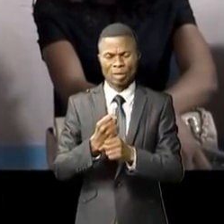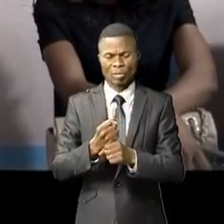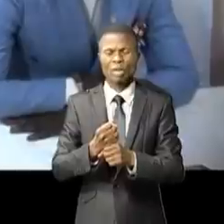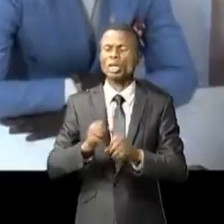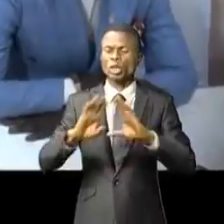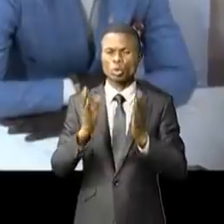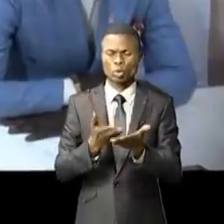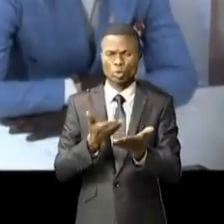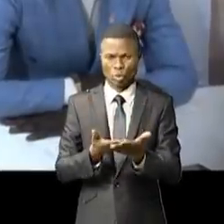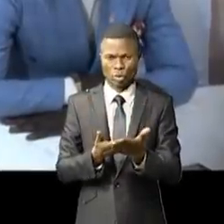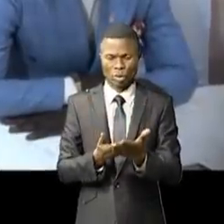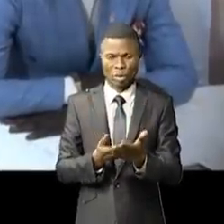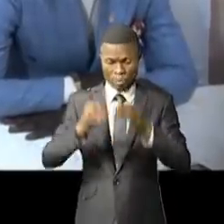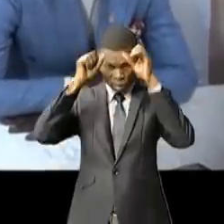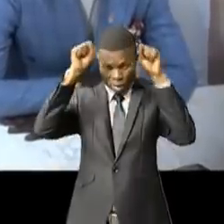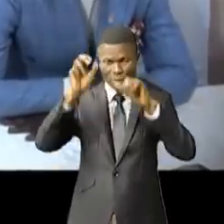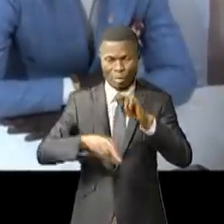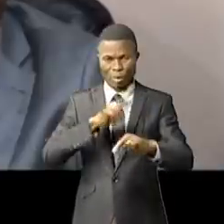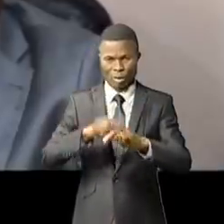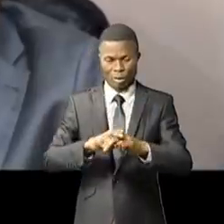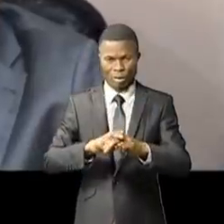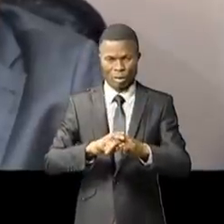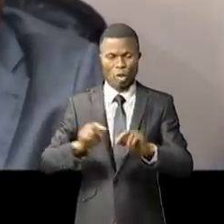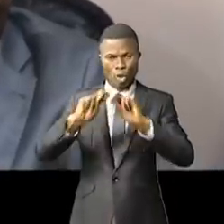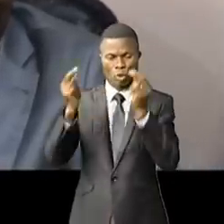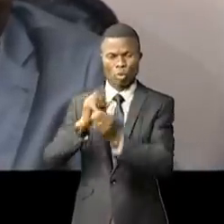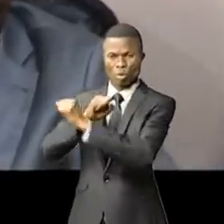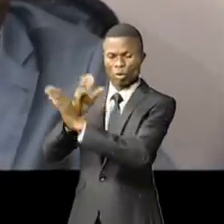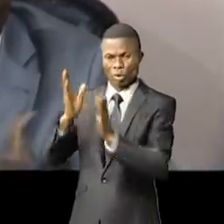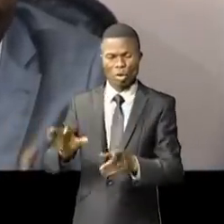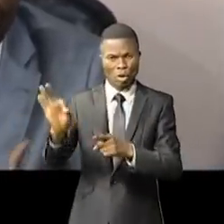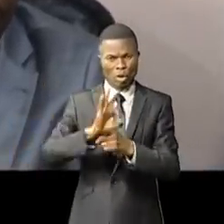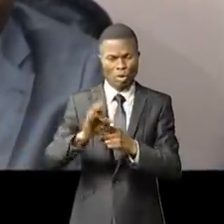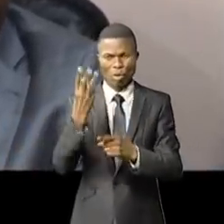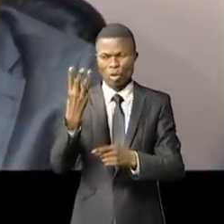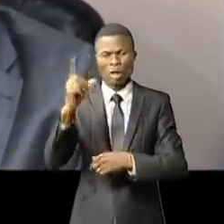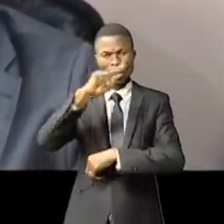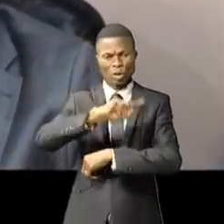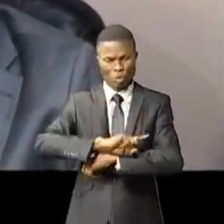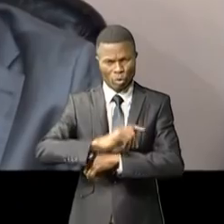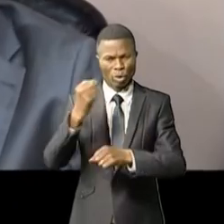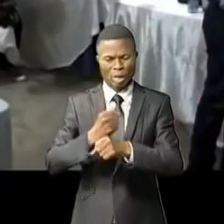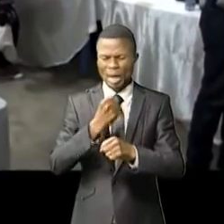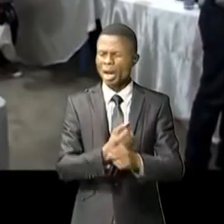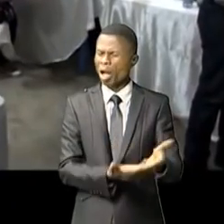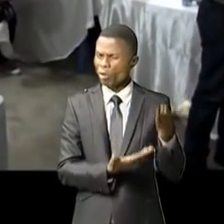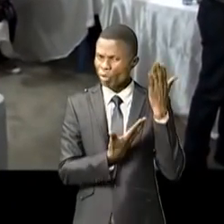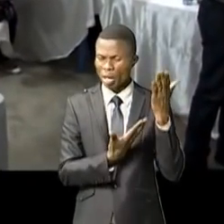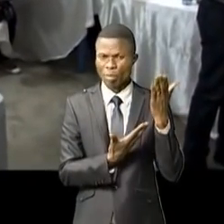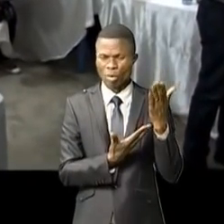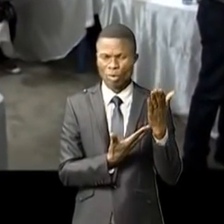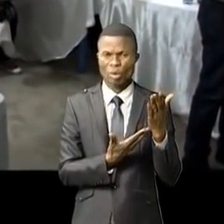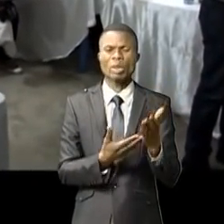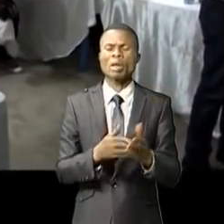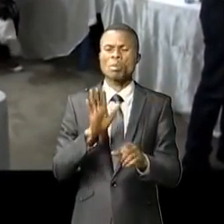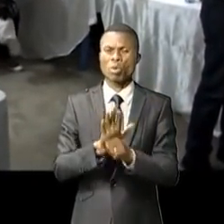personnel. Selon le président national de la générale de syndicats, cette formation de trois jours de travaux de grandes fractures était d